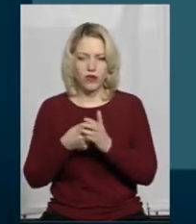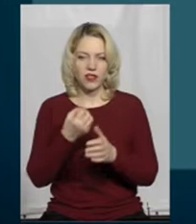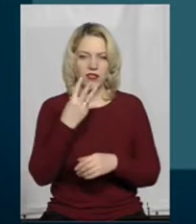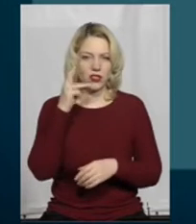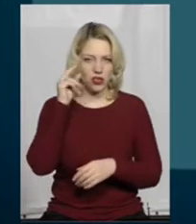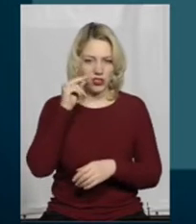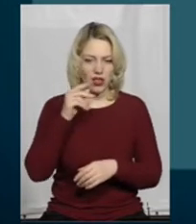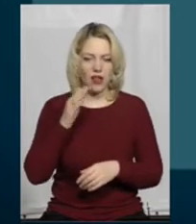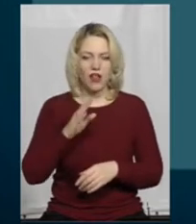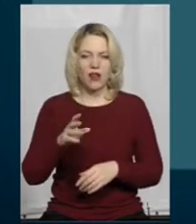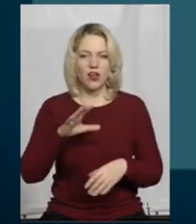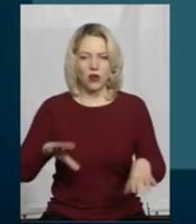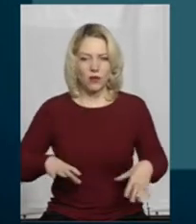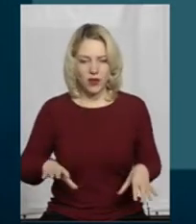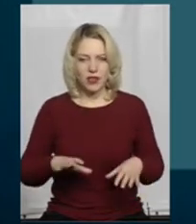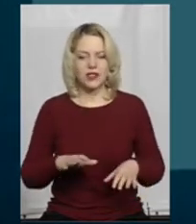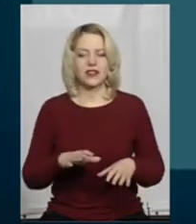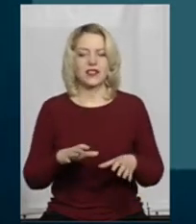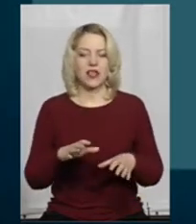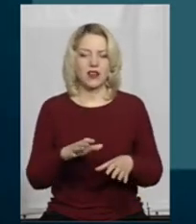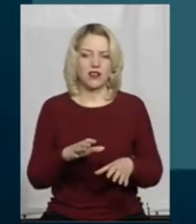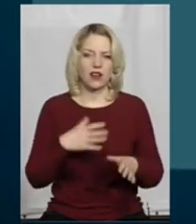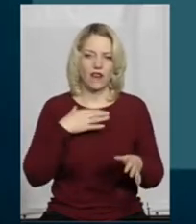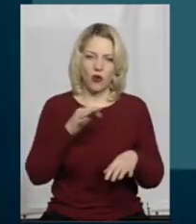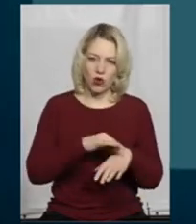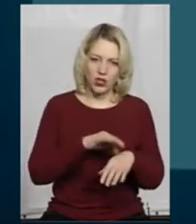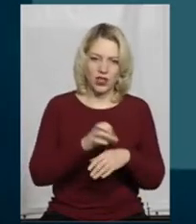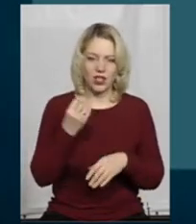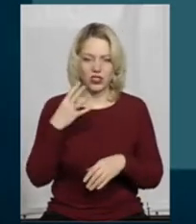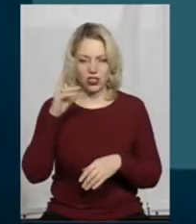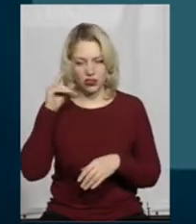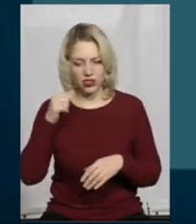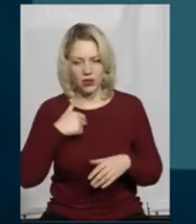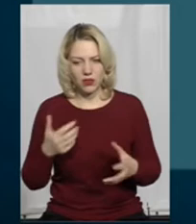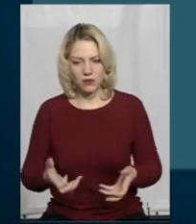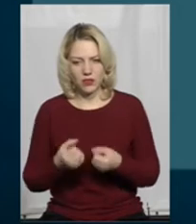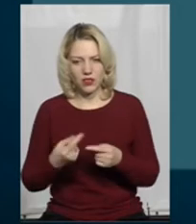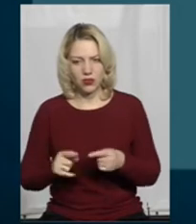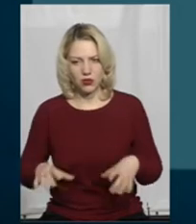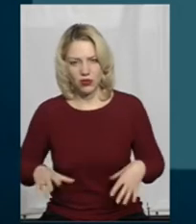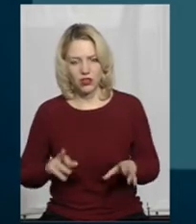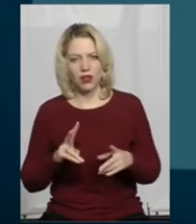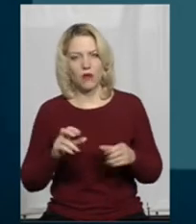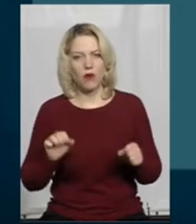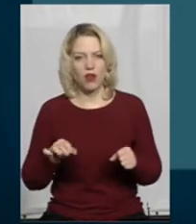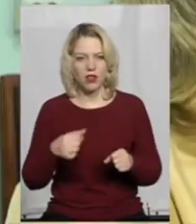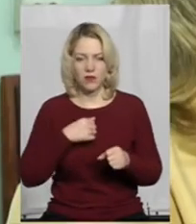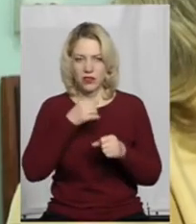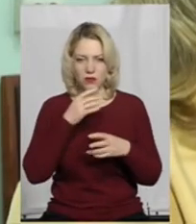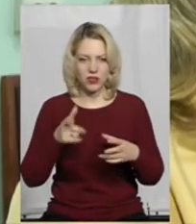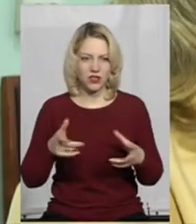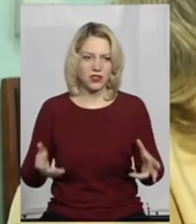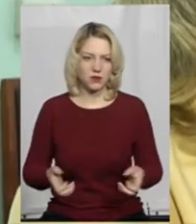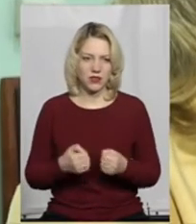в мене є свідки, як вона захворіла. Ми рятували ту кобилу, жінка, сім'я, діти, ми спасали цю коняку, як могли, але ми не змогли її спасти.